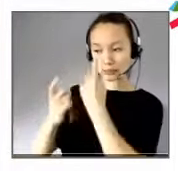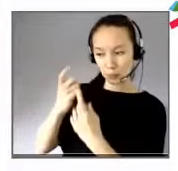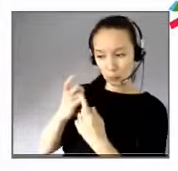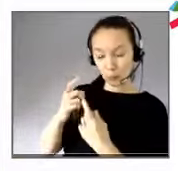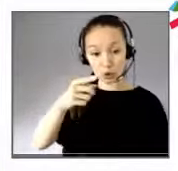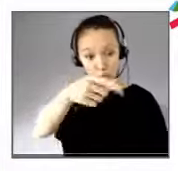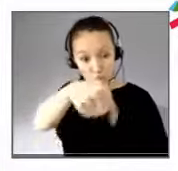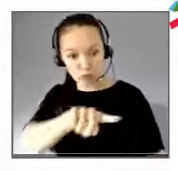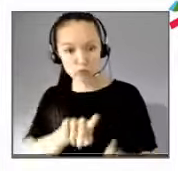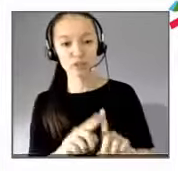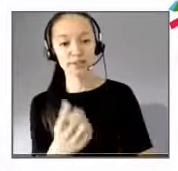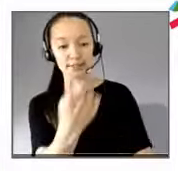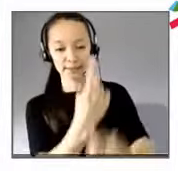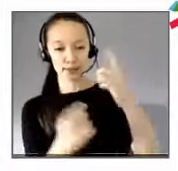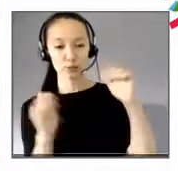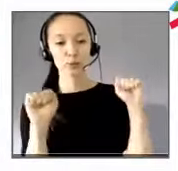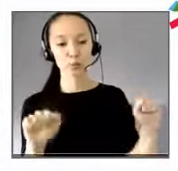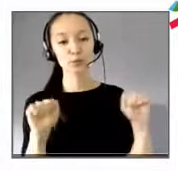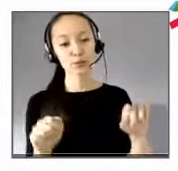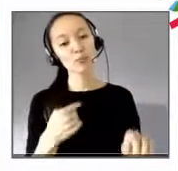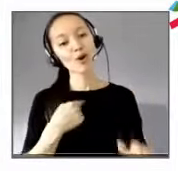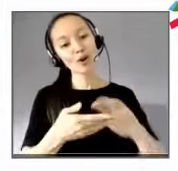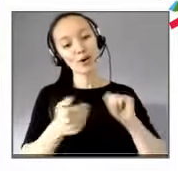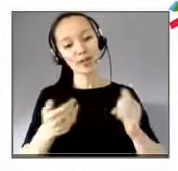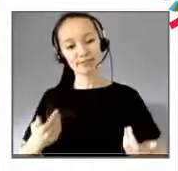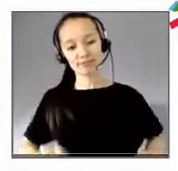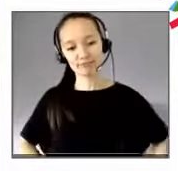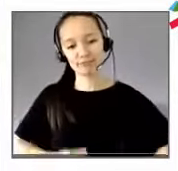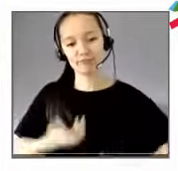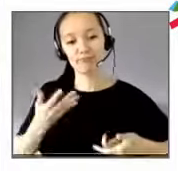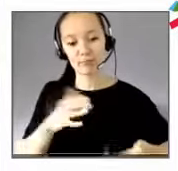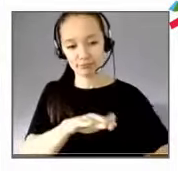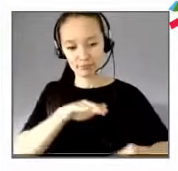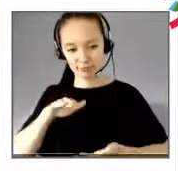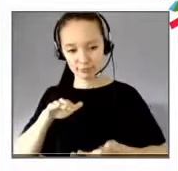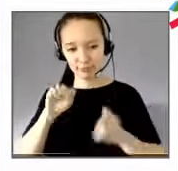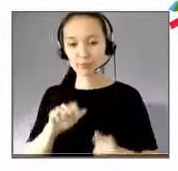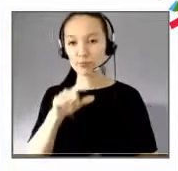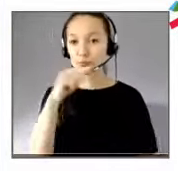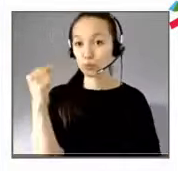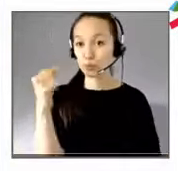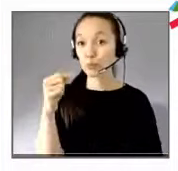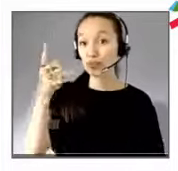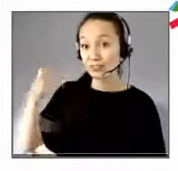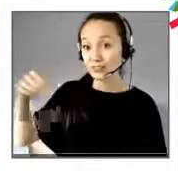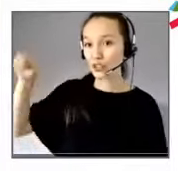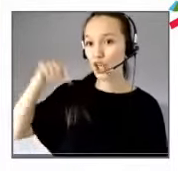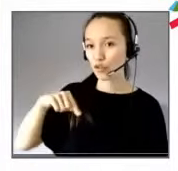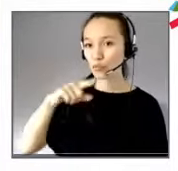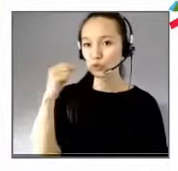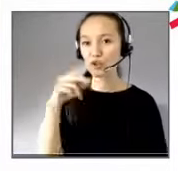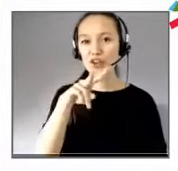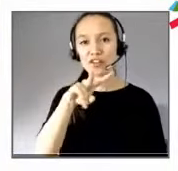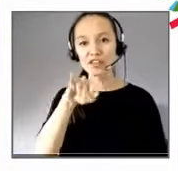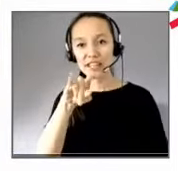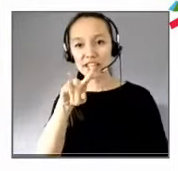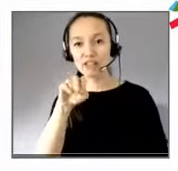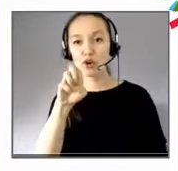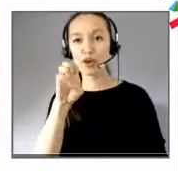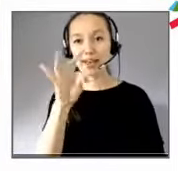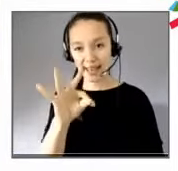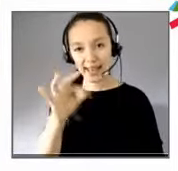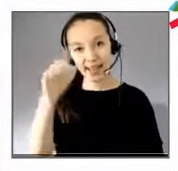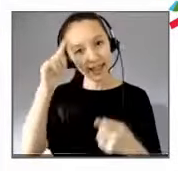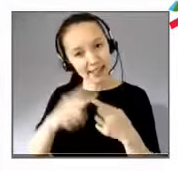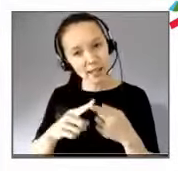je vais me faire le relais, un philosophe, Patrick Vivray, qui prône le convivialisme notamment,